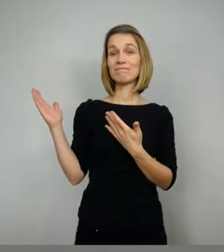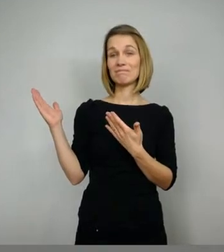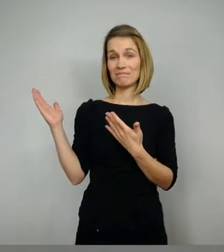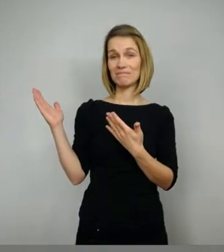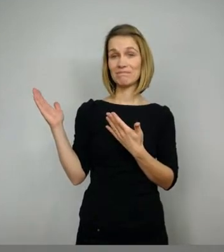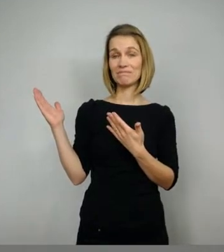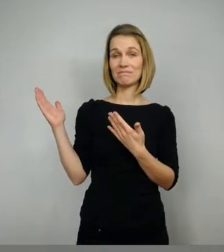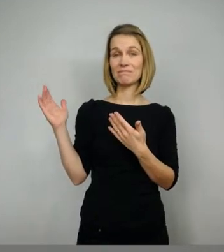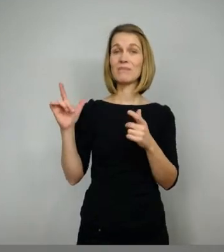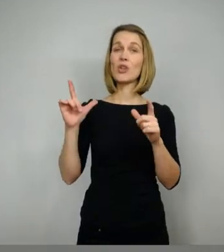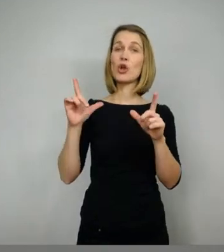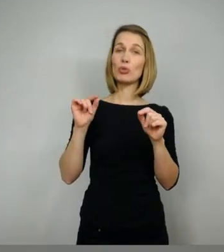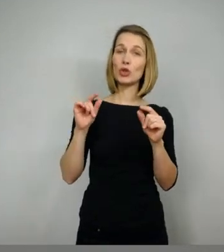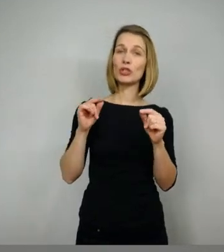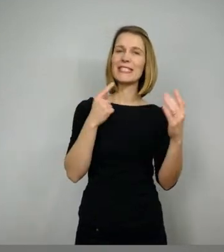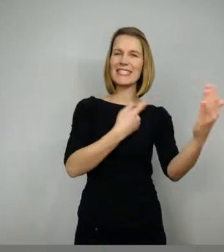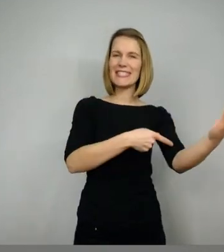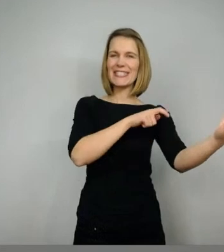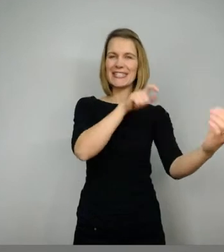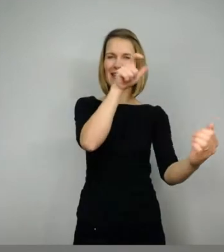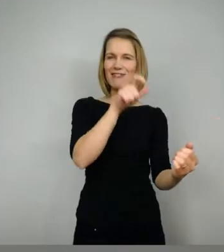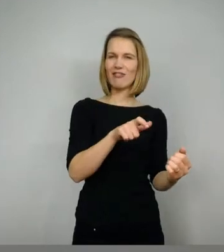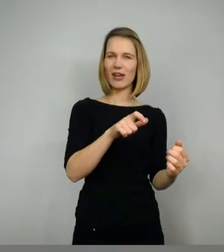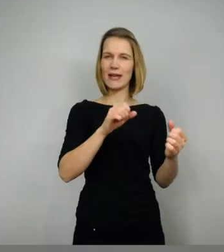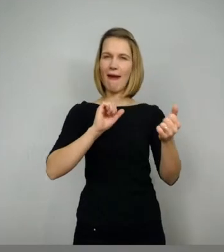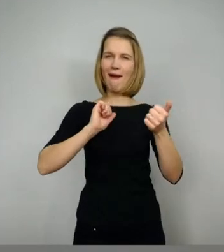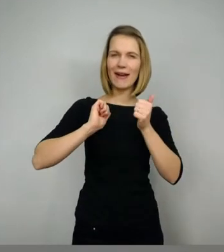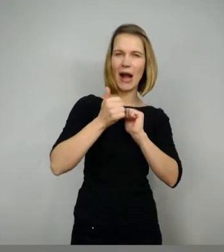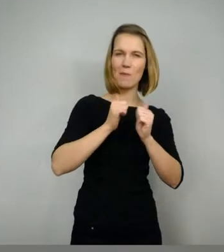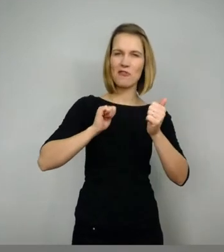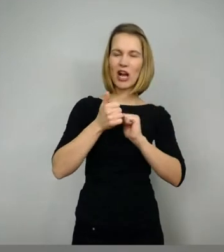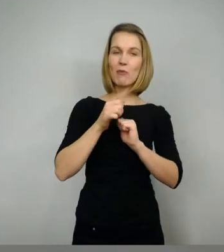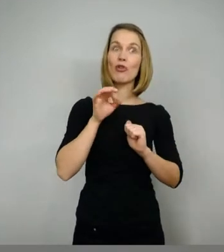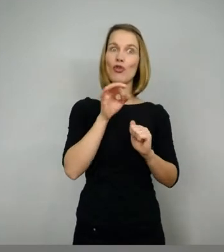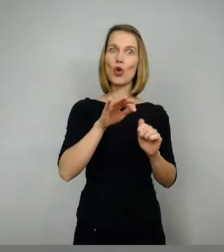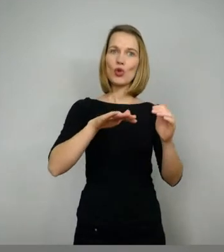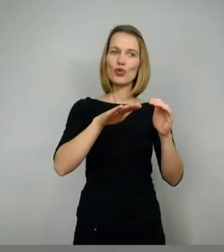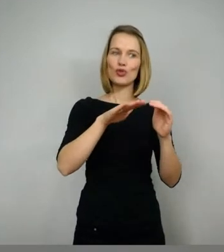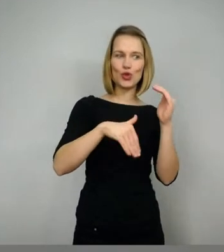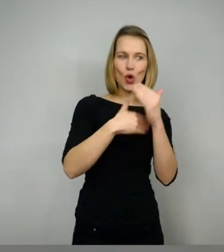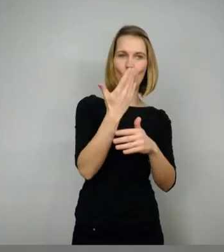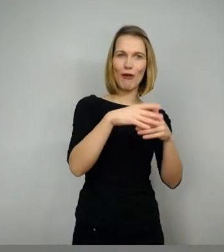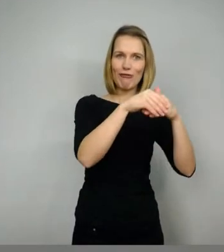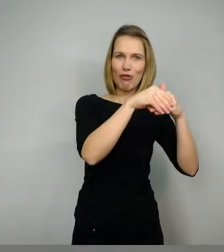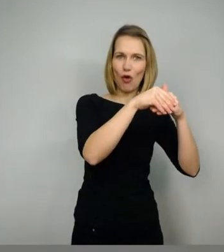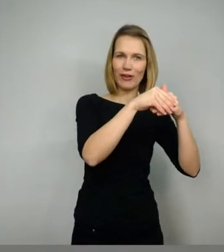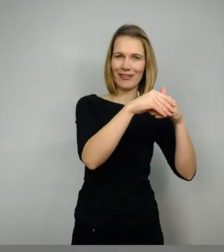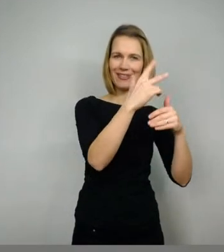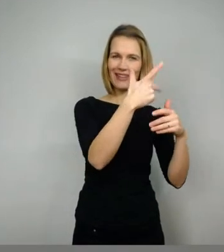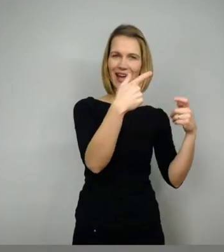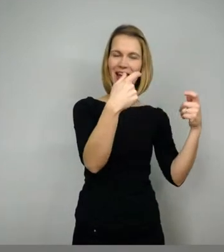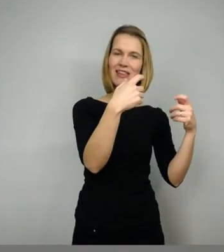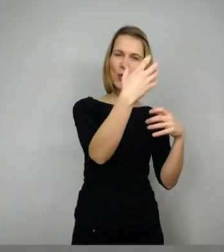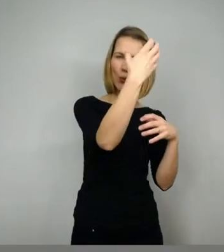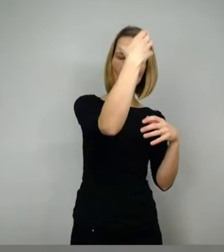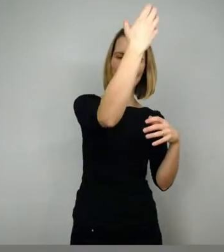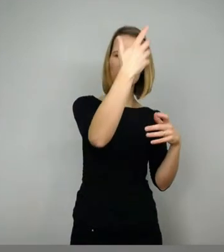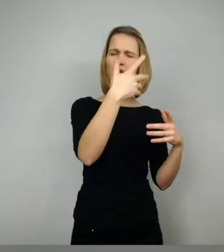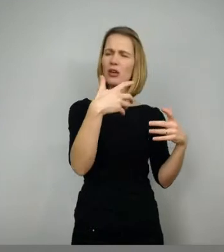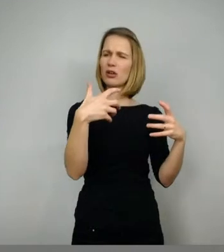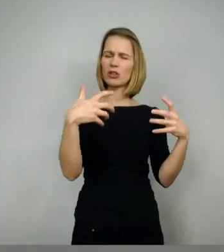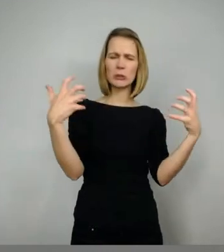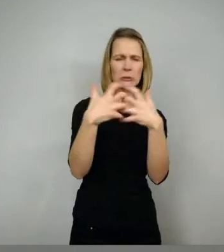Siegfried kämpft für seine neuen Freunde, die Burgunden. Er überquert mehrmals das Schlachtfeld, er metzelt alles nieder.